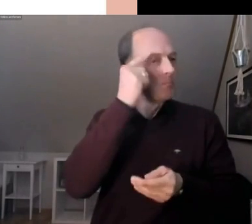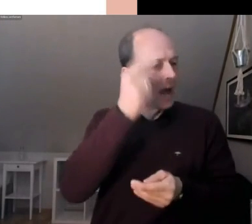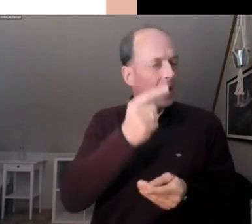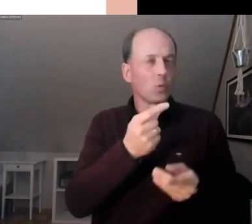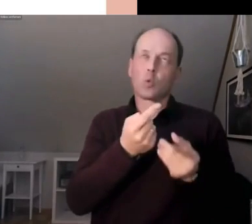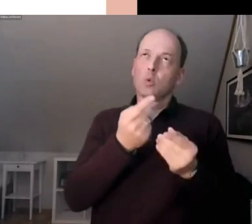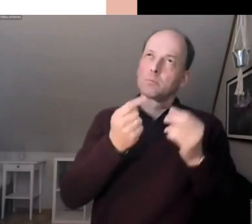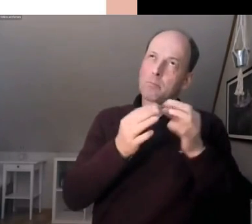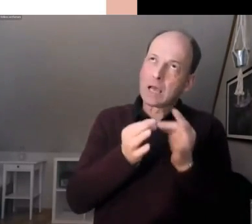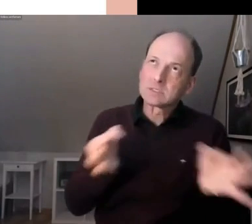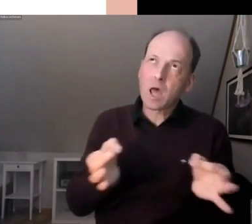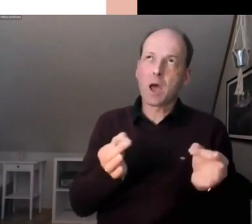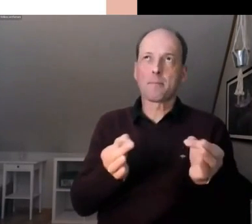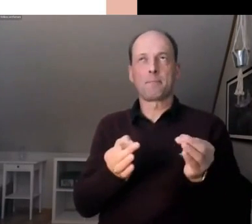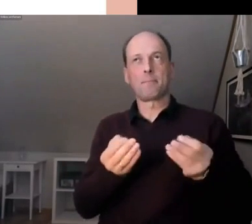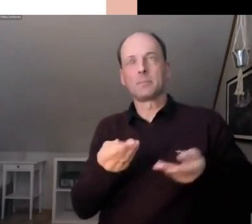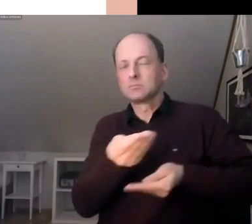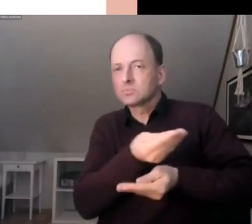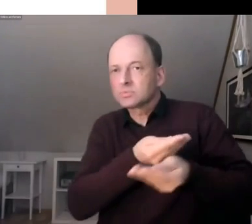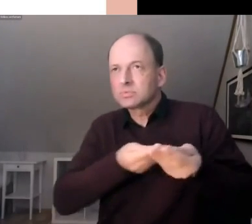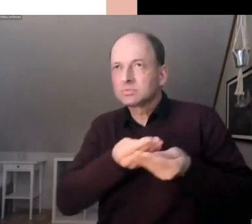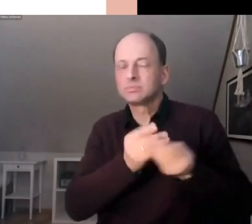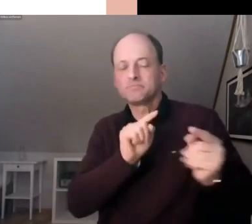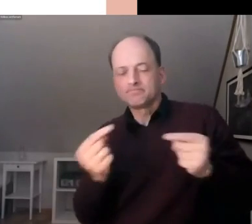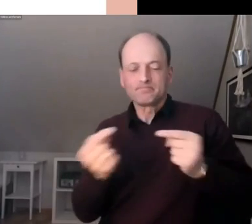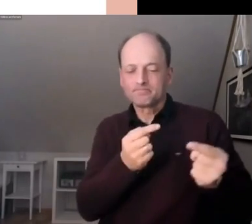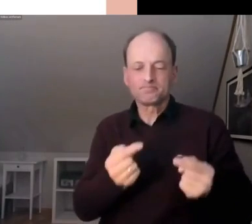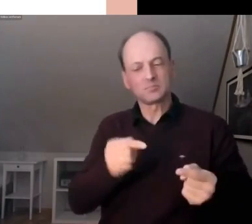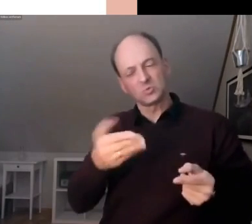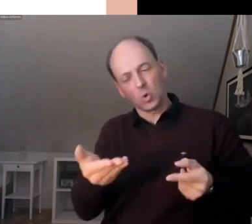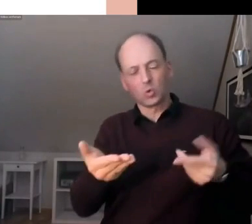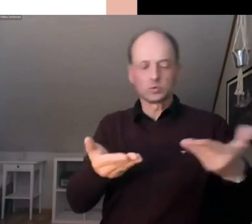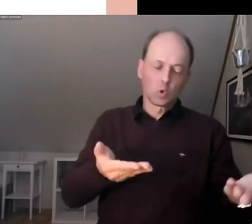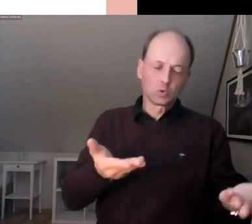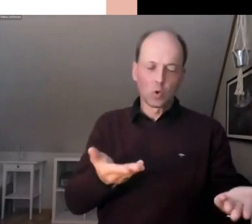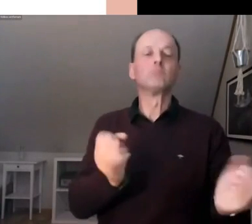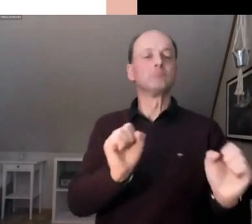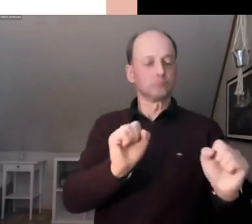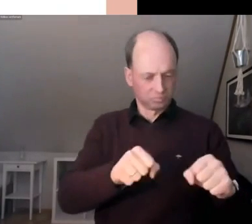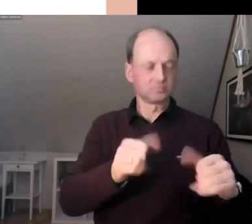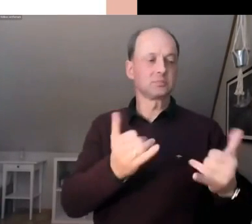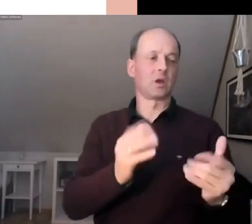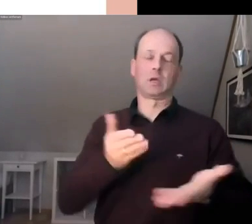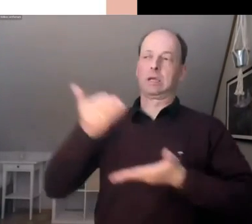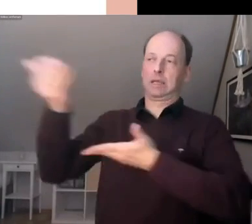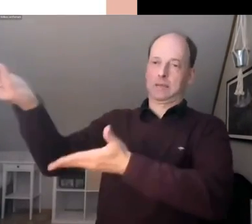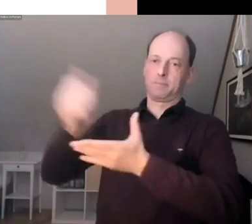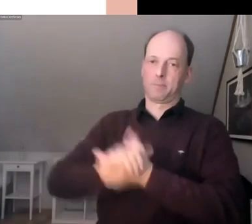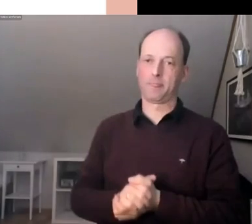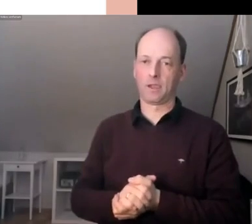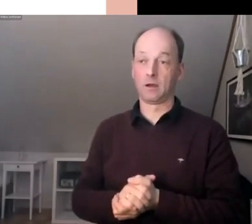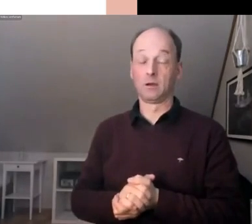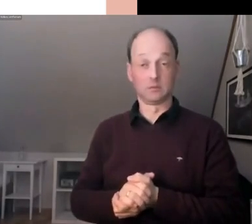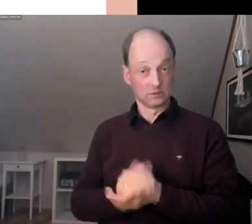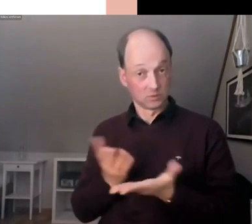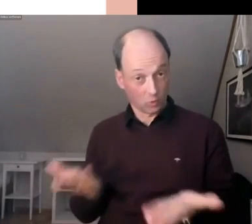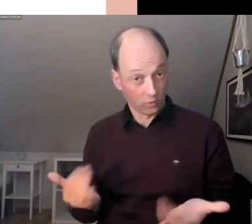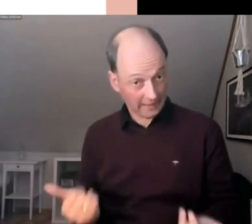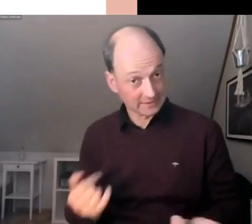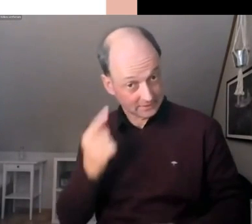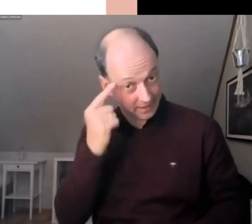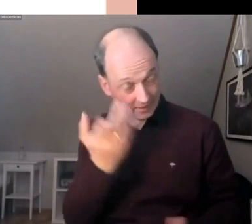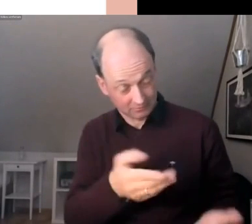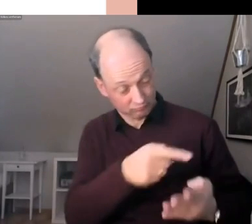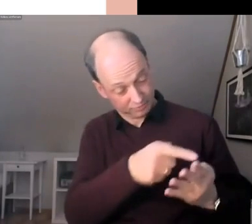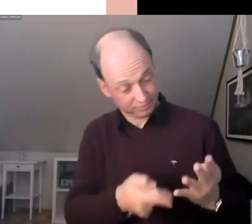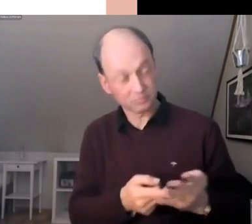Klimaschutzmaßnahmen mit anderen zu diskutieren und abzulegen. Ihr denkt euch jetzt vielleicht, das klingt ja alles erst mal ganz gut, aber was